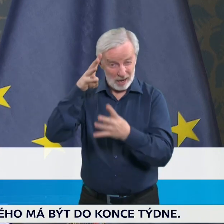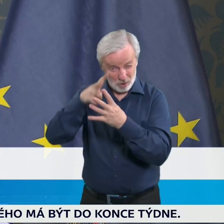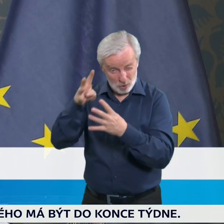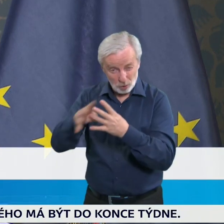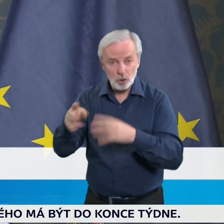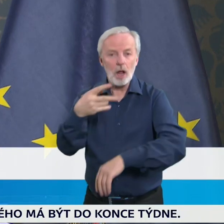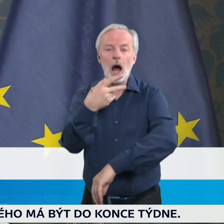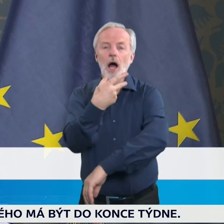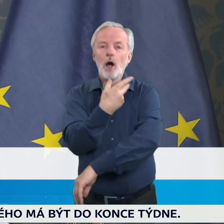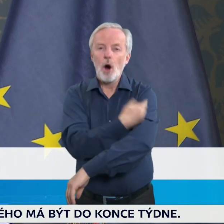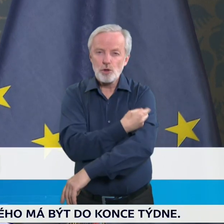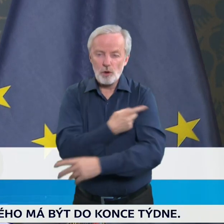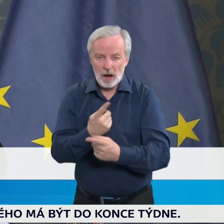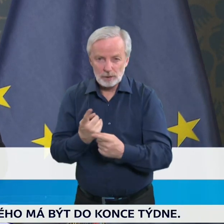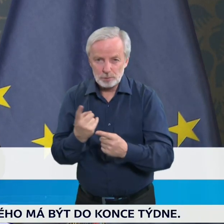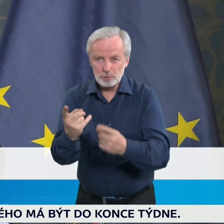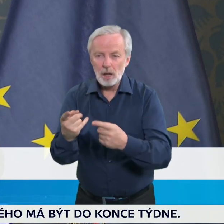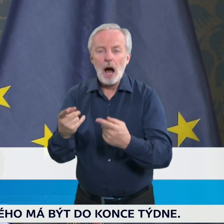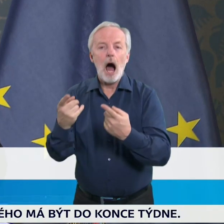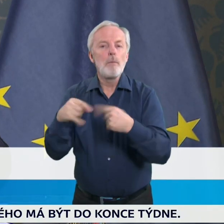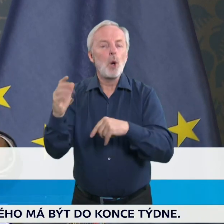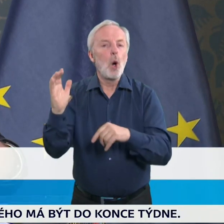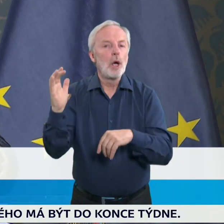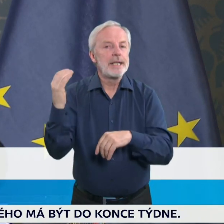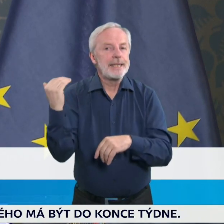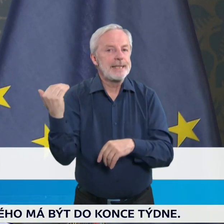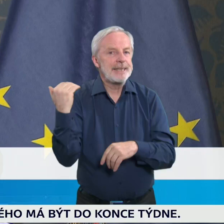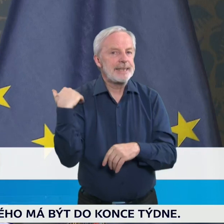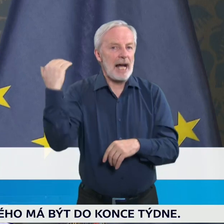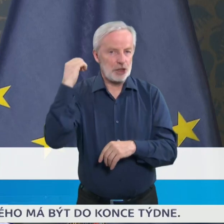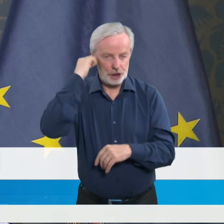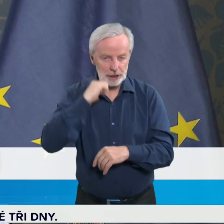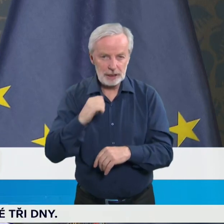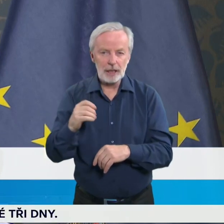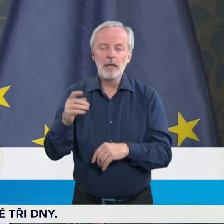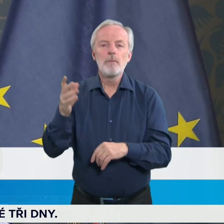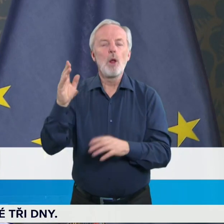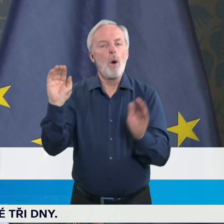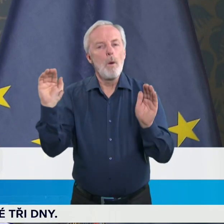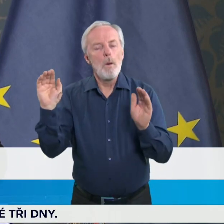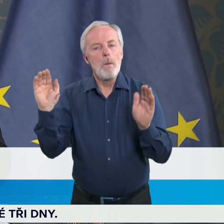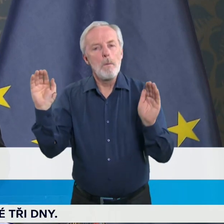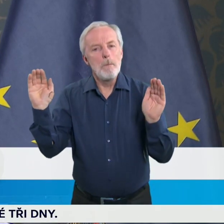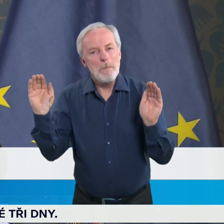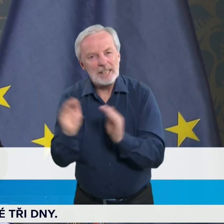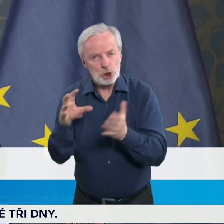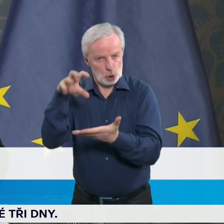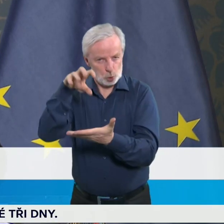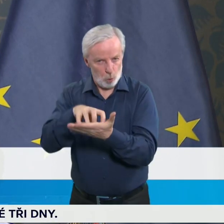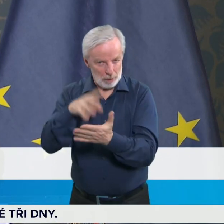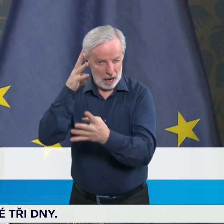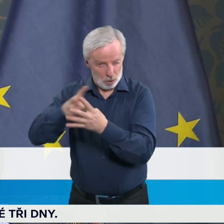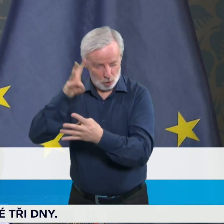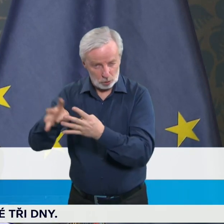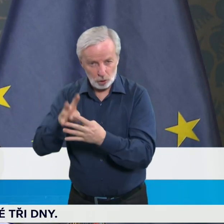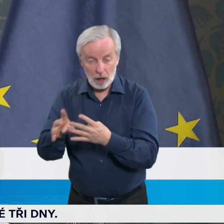u seniorní populace o něco menší vzorek, než to je třeba u jiných léků, neznamená, že by se nedala